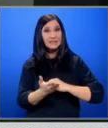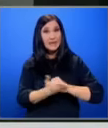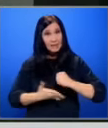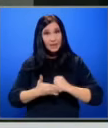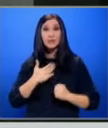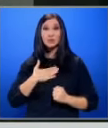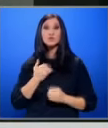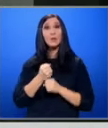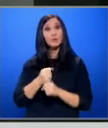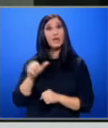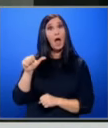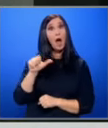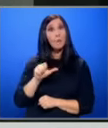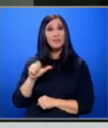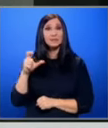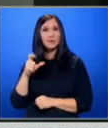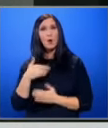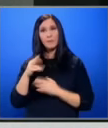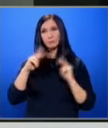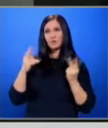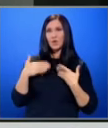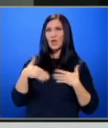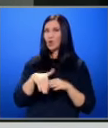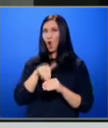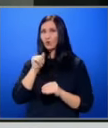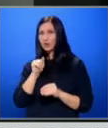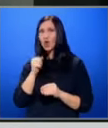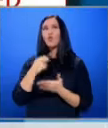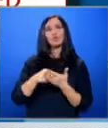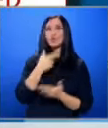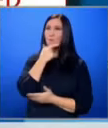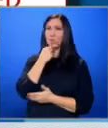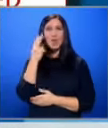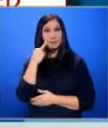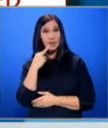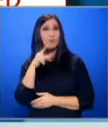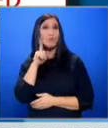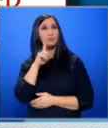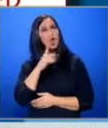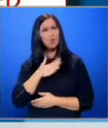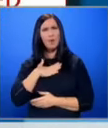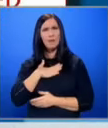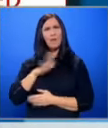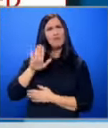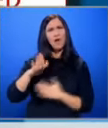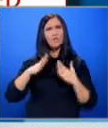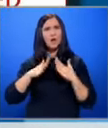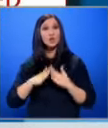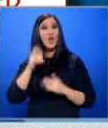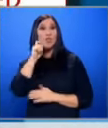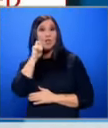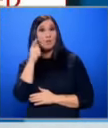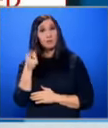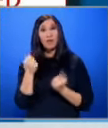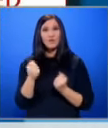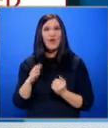Семионова Предпосвете и у нас тя отрече, но потвърди, че познава британеца Момчето си има в негова къща на дядо му, там